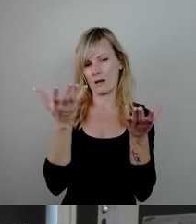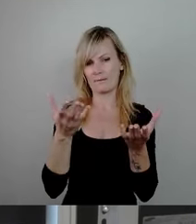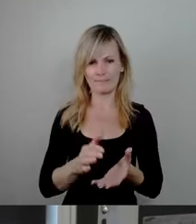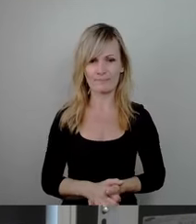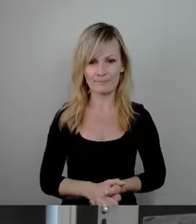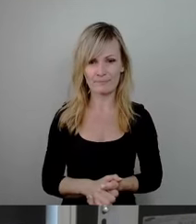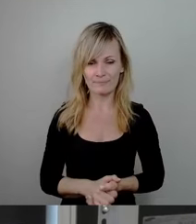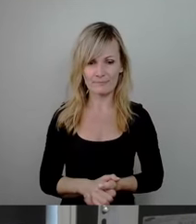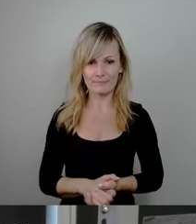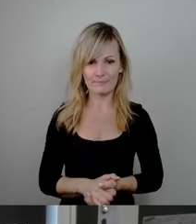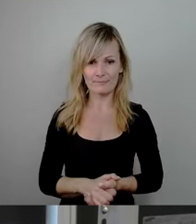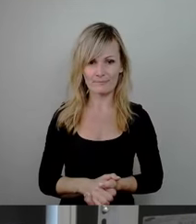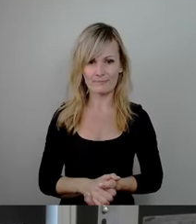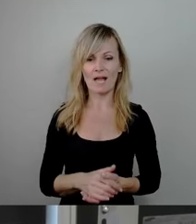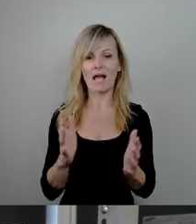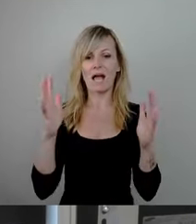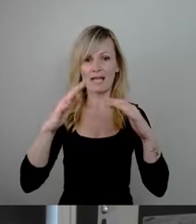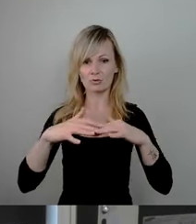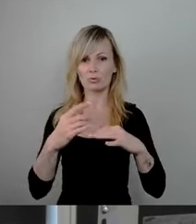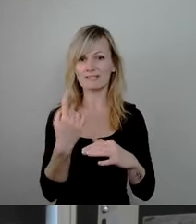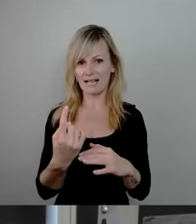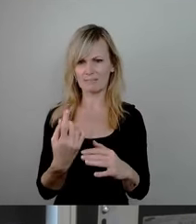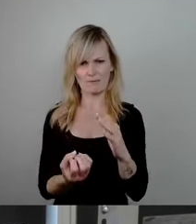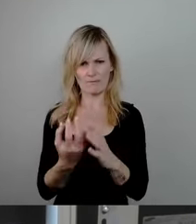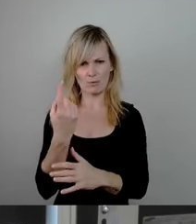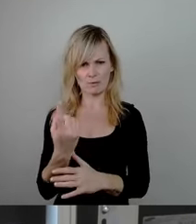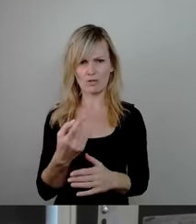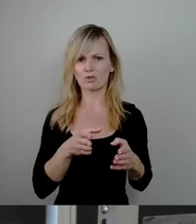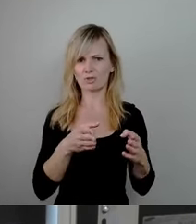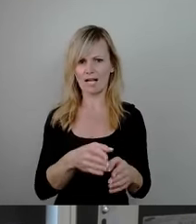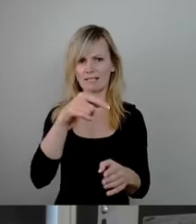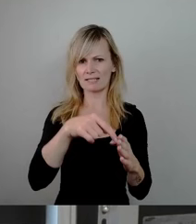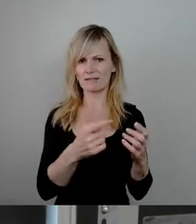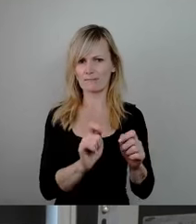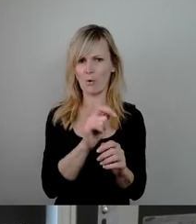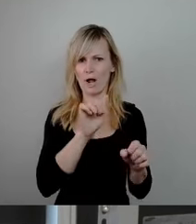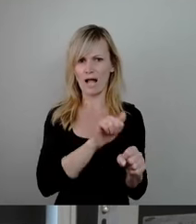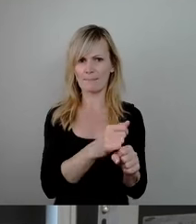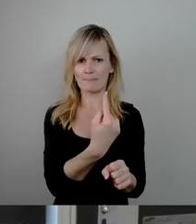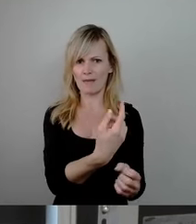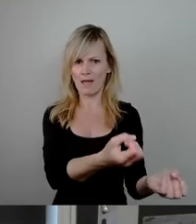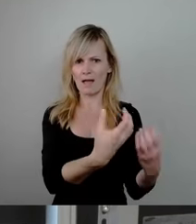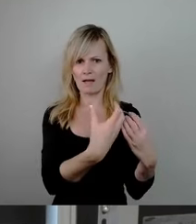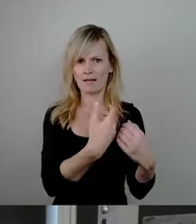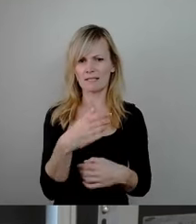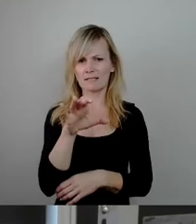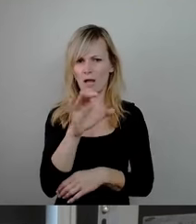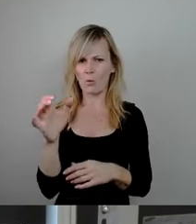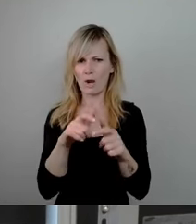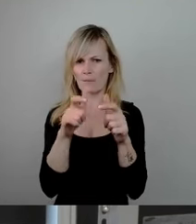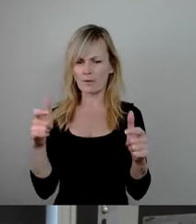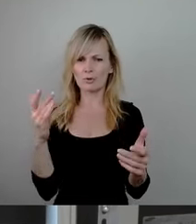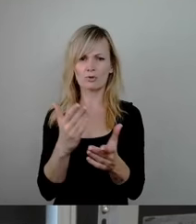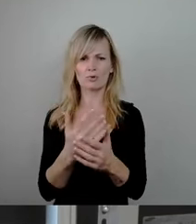So wie der Einsturz selbst. Denn wie das Straßen- und Tiefbauamt erklärte, habe sich die Carola Brücke seit Jahrzehnten in